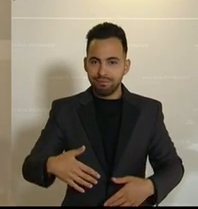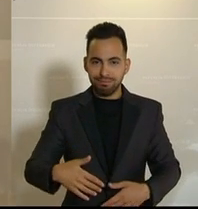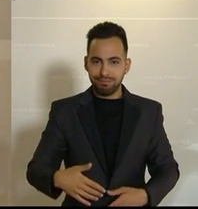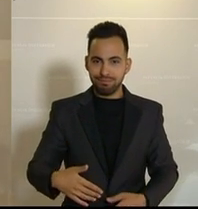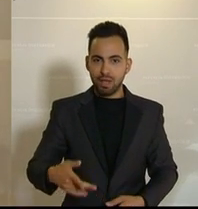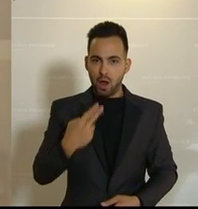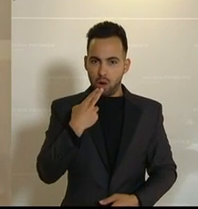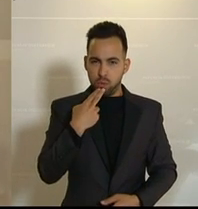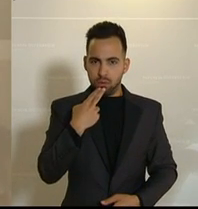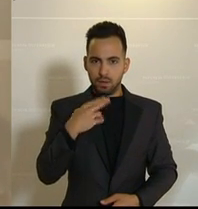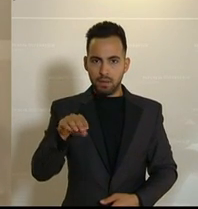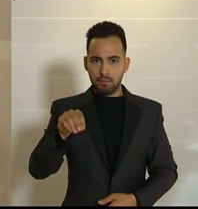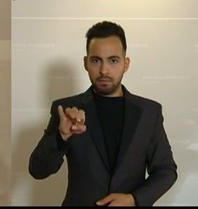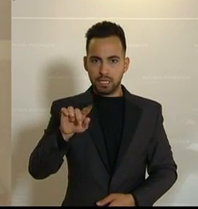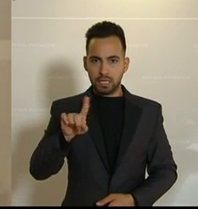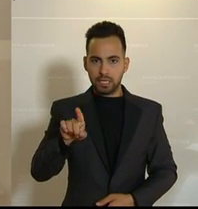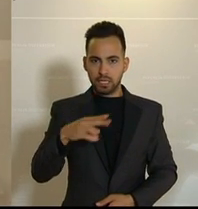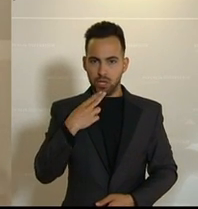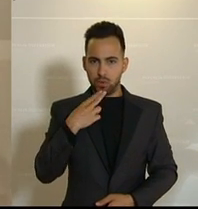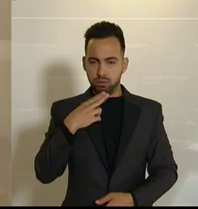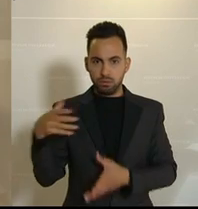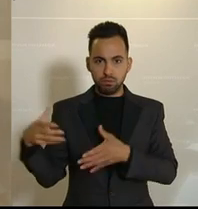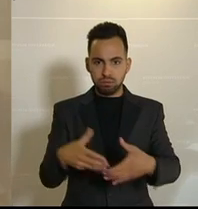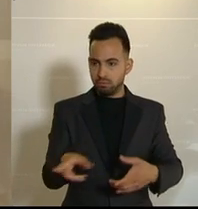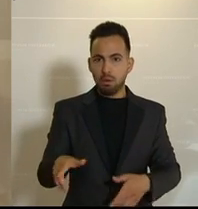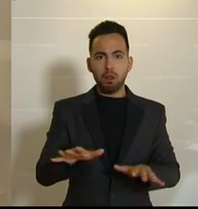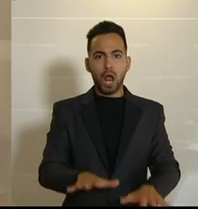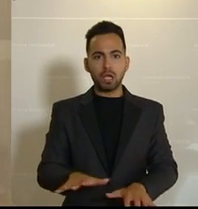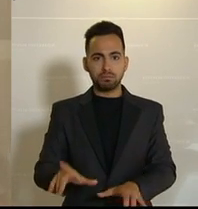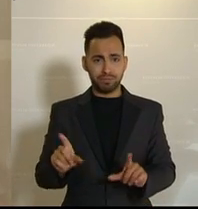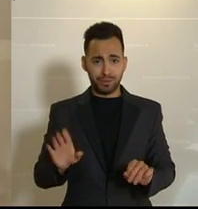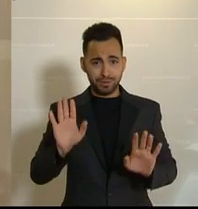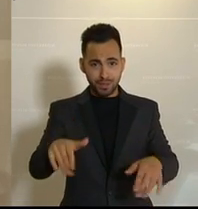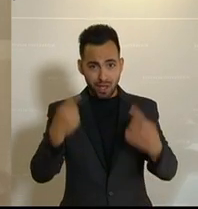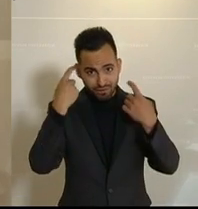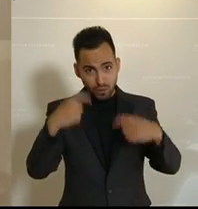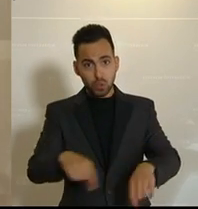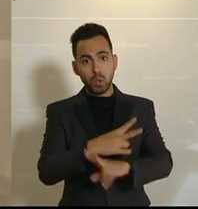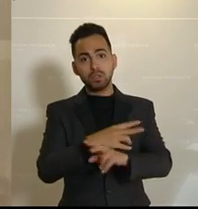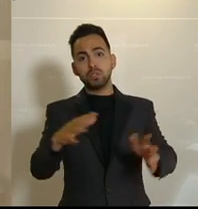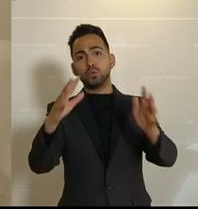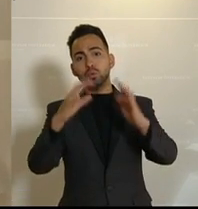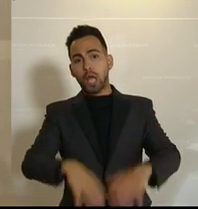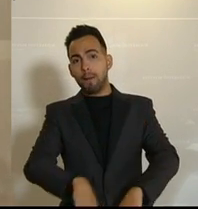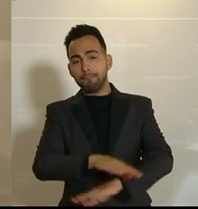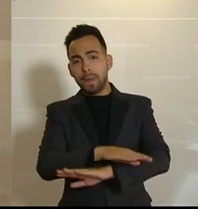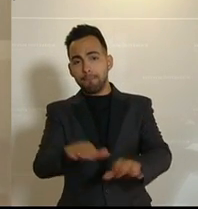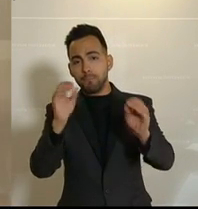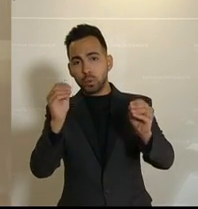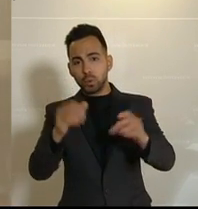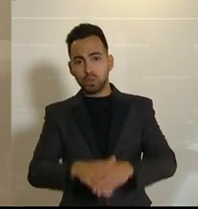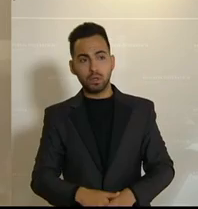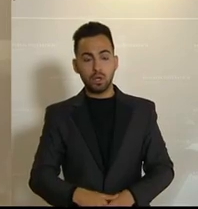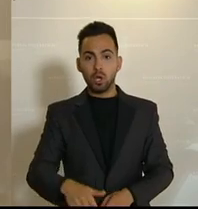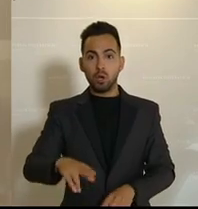der Miliz, hätten wir eher den Zusammenbruch der Versorgung Österreichs erlebt, als die tatkräftige Hilfe des